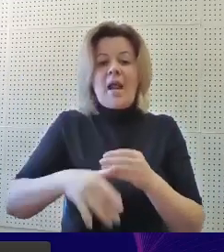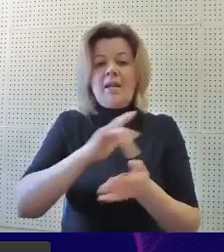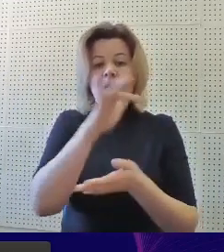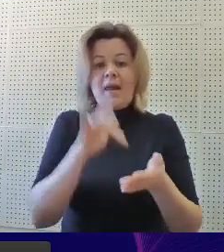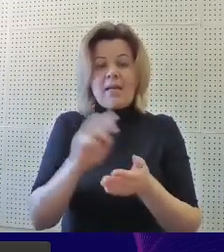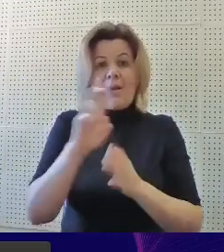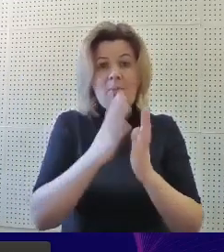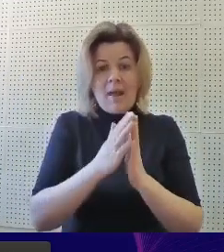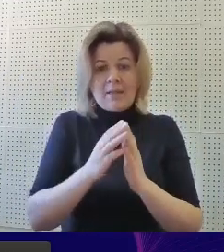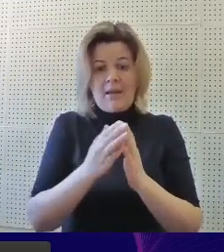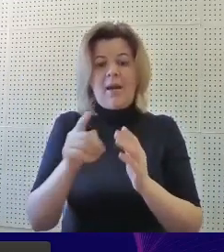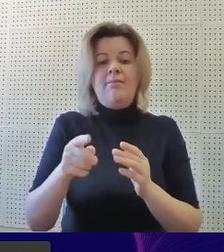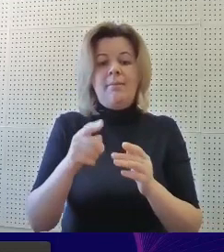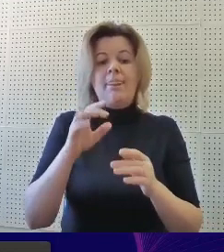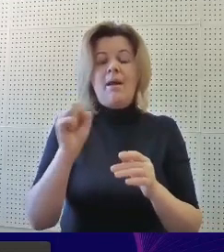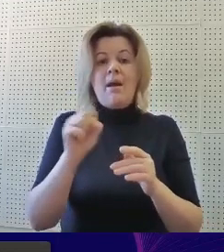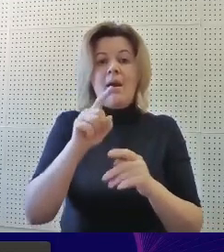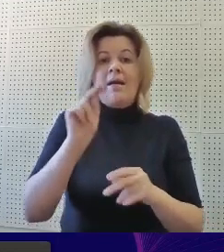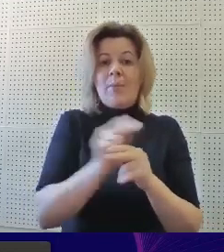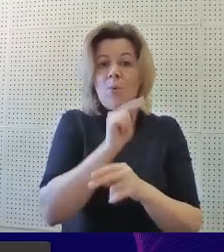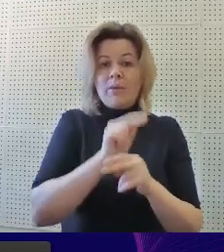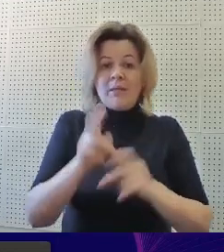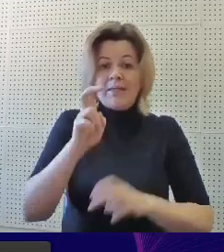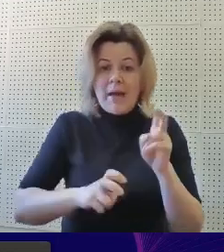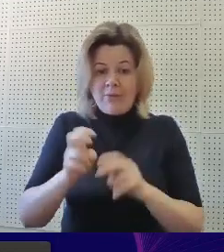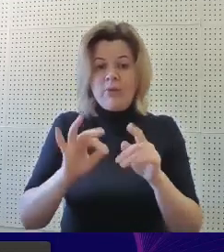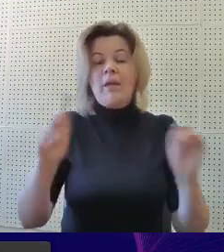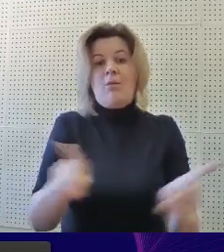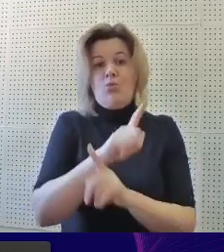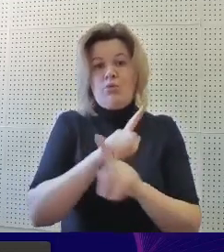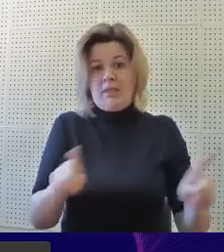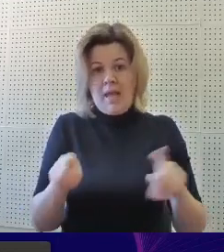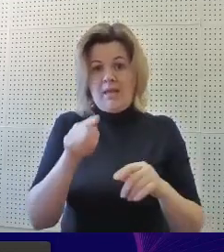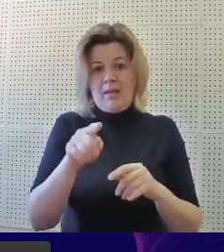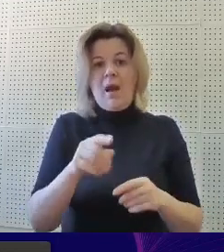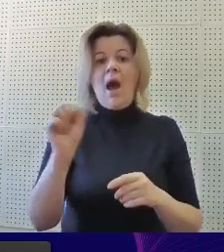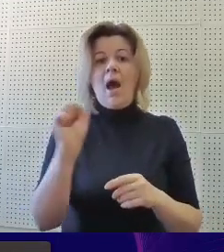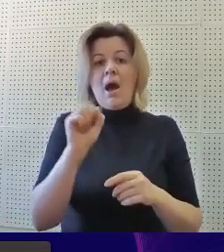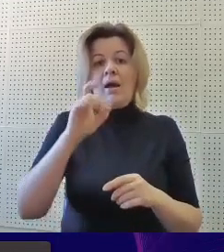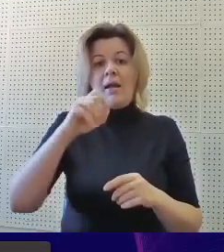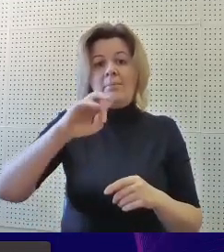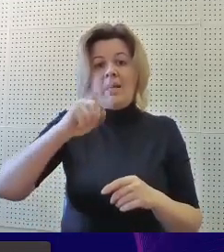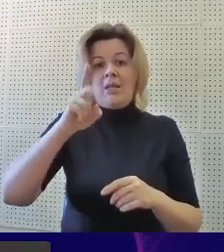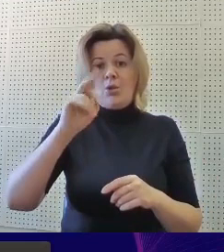авиаремонтный Арамильский завод, музей Арамильского городского округа.